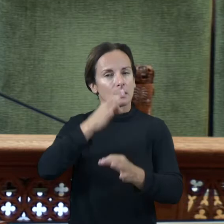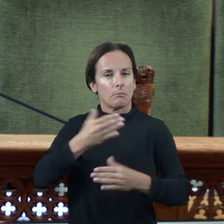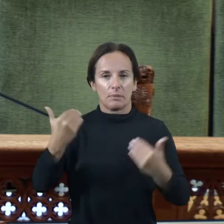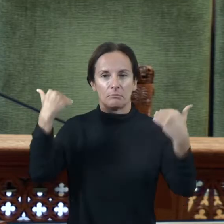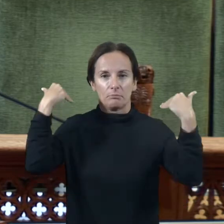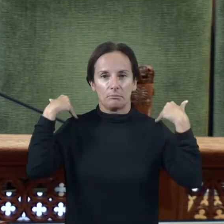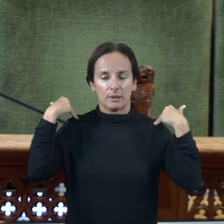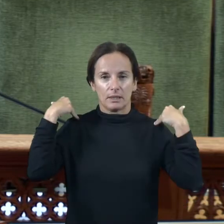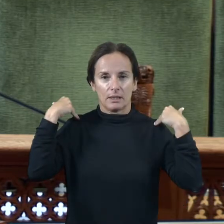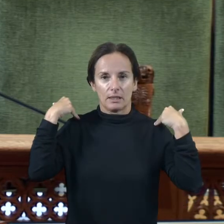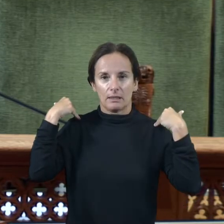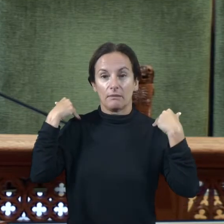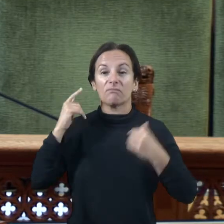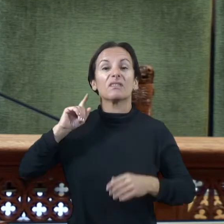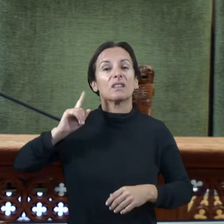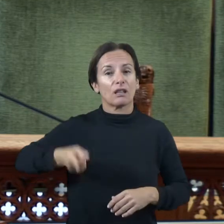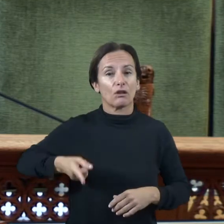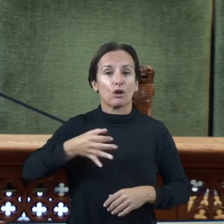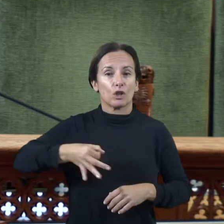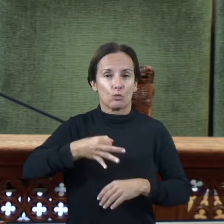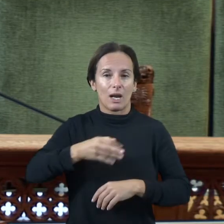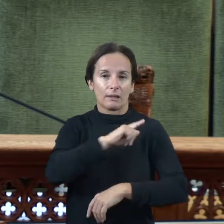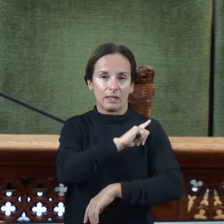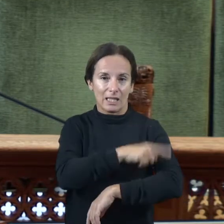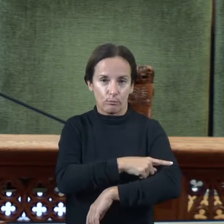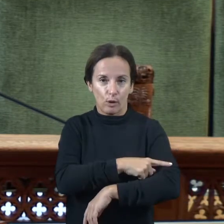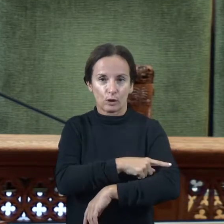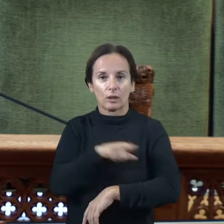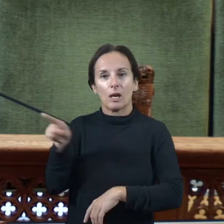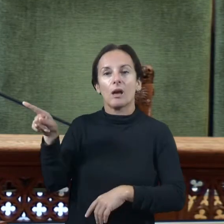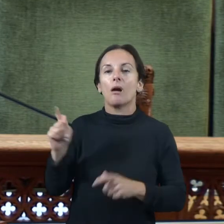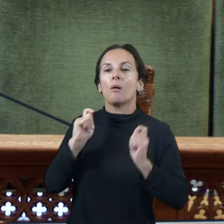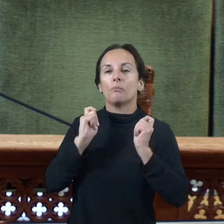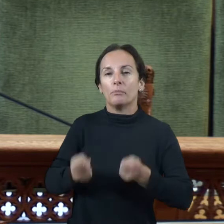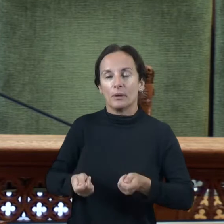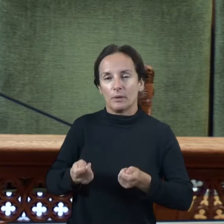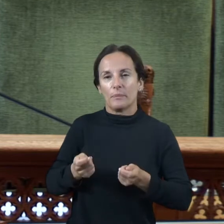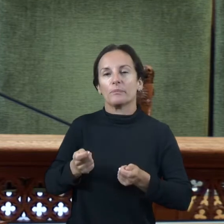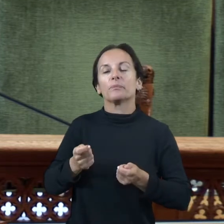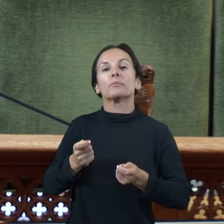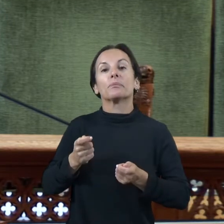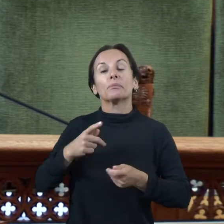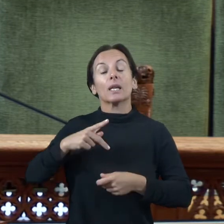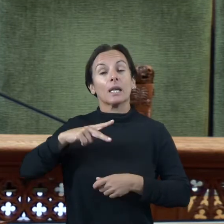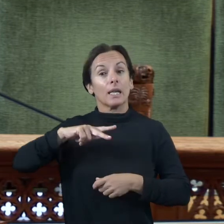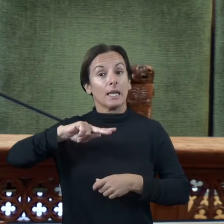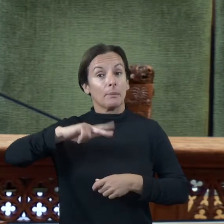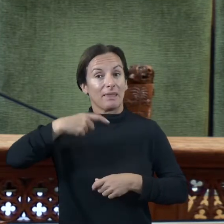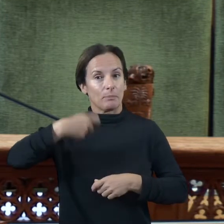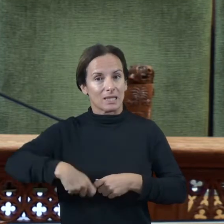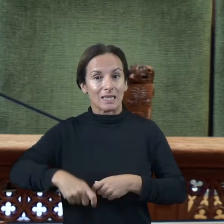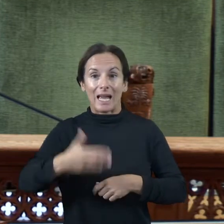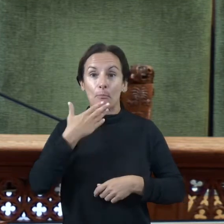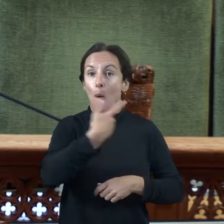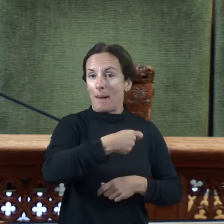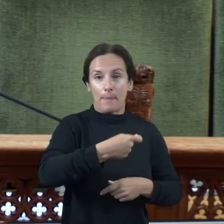la persona que ocupi la direcció de l'esport substitueix ses funcions en cas d'ascens i despresident i sa secretaria